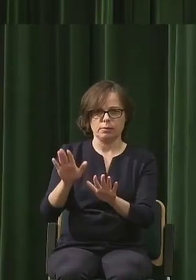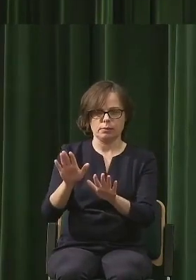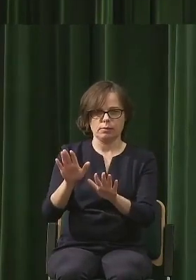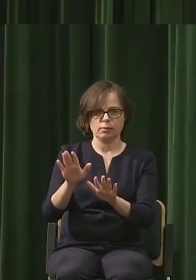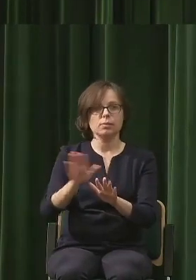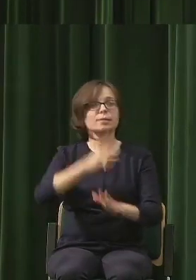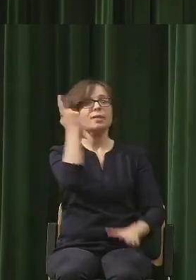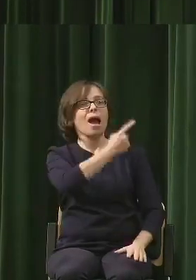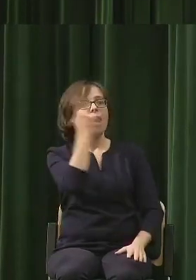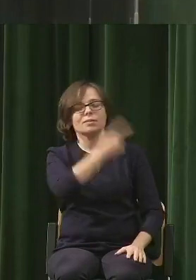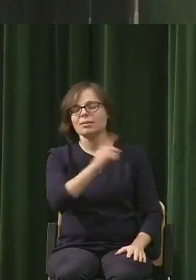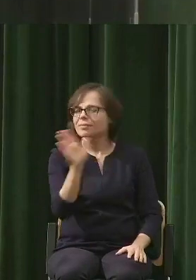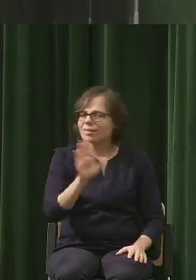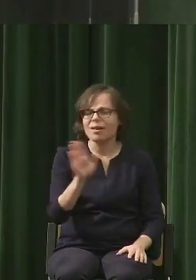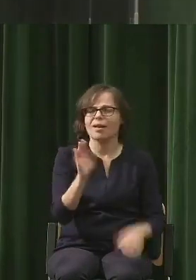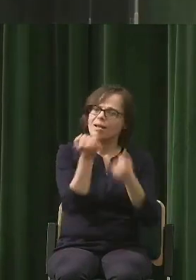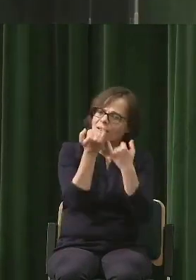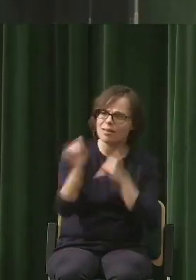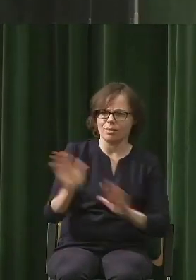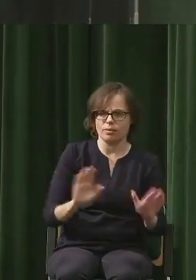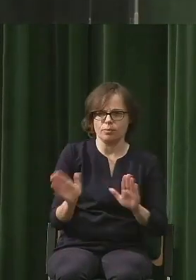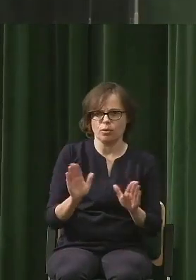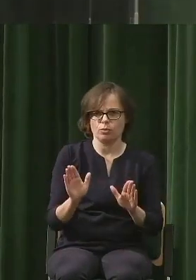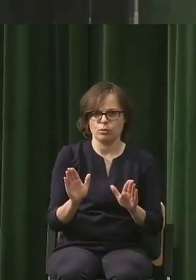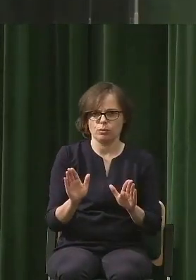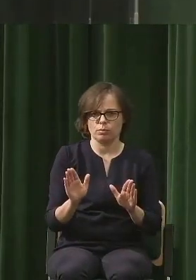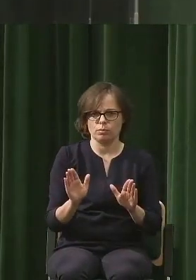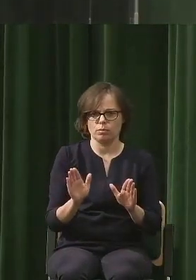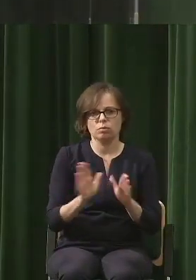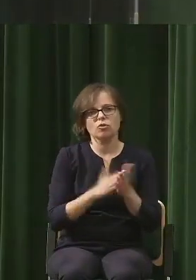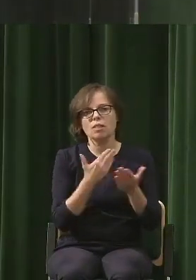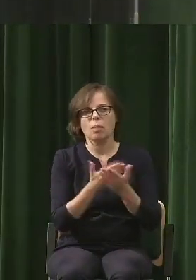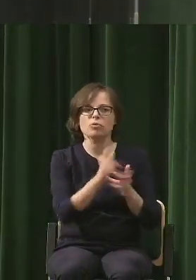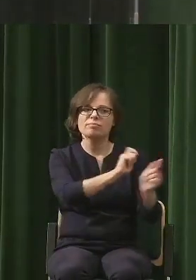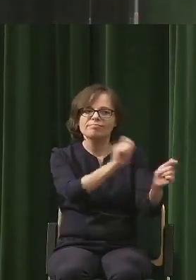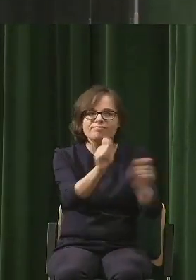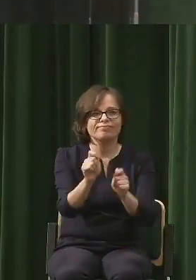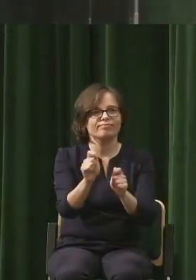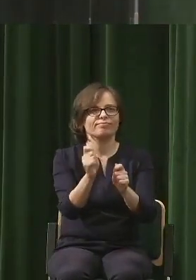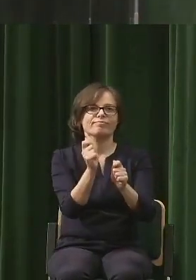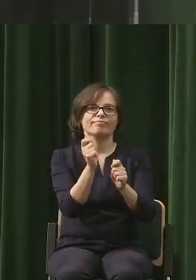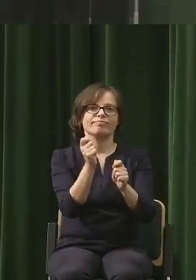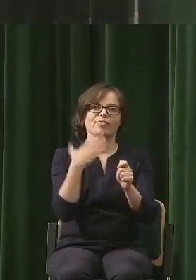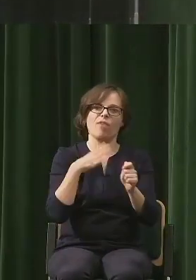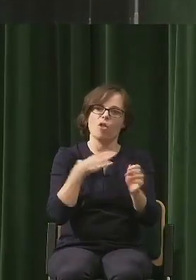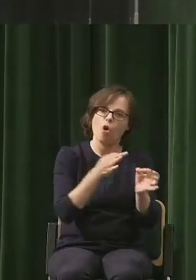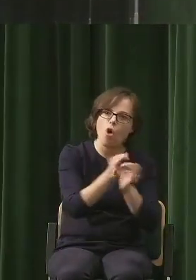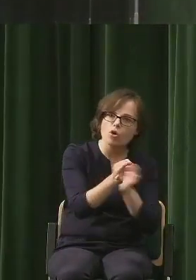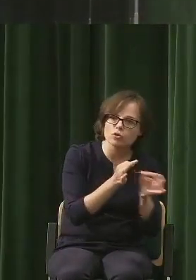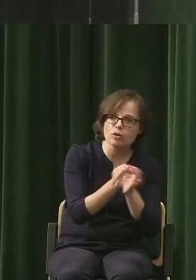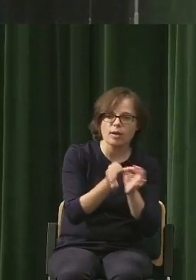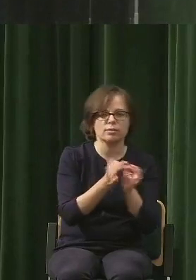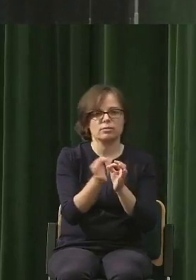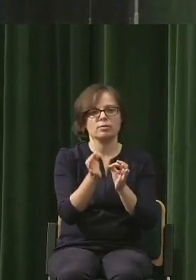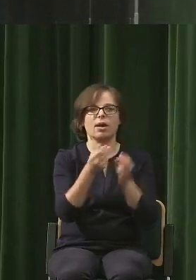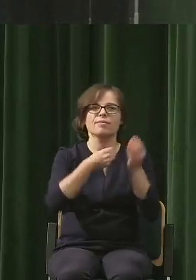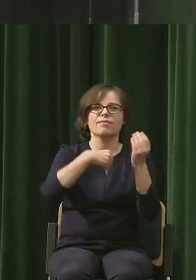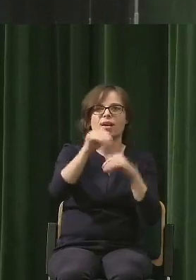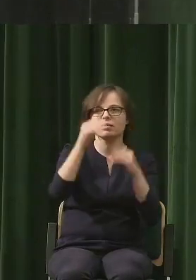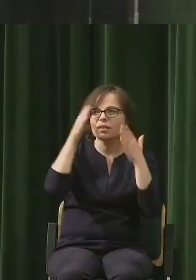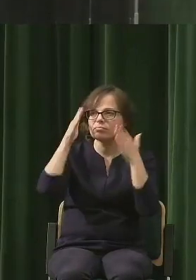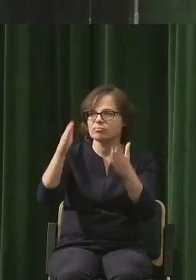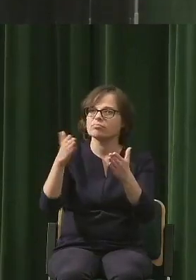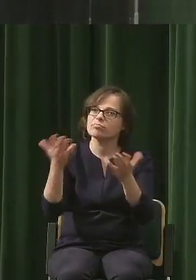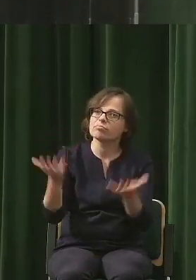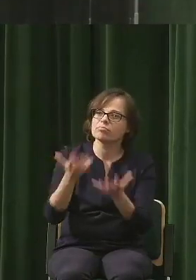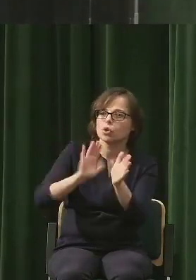jakimiś, no właśnie takimi środkami, które powodują, mogą, że zaczynamy trochę więcej oszczędzać, trochę więcej oszczędzać, ułożyć na środowisko i tak dalej. Czy